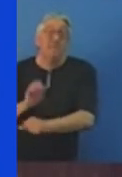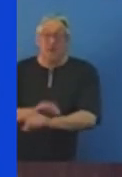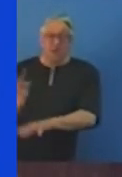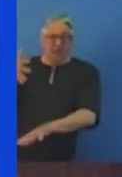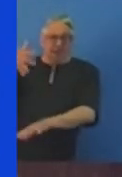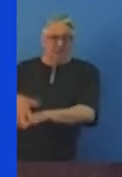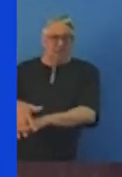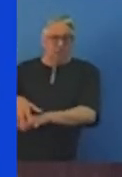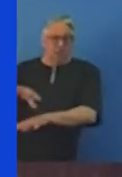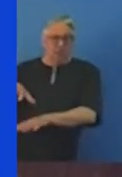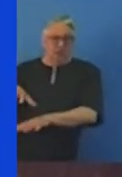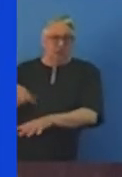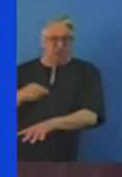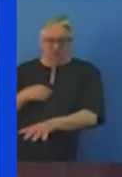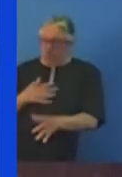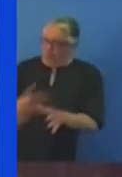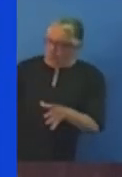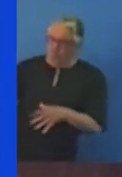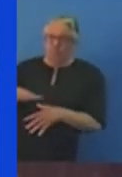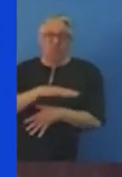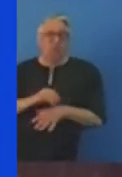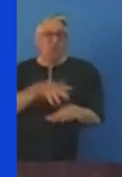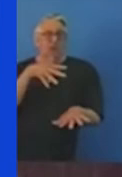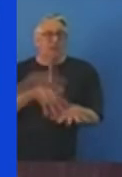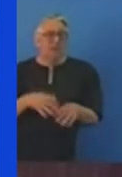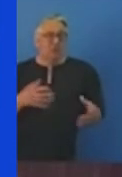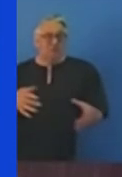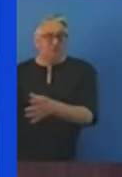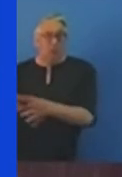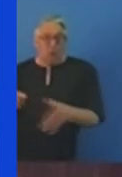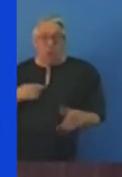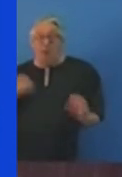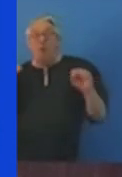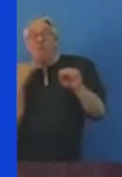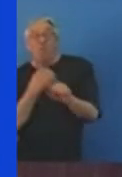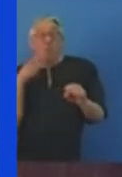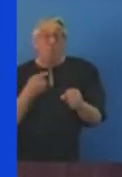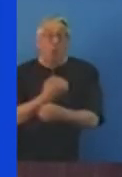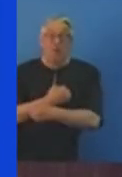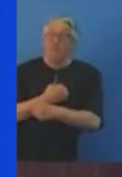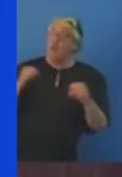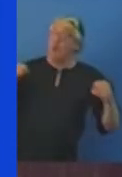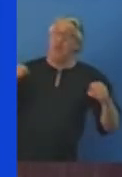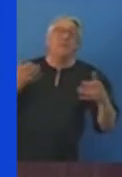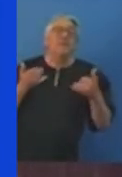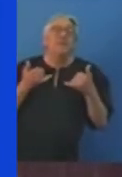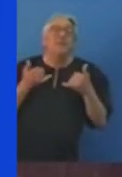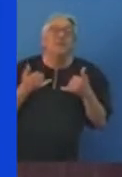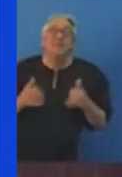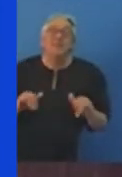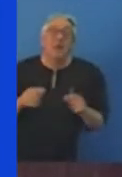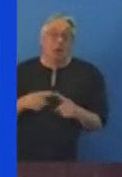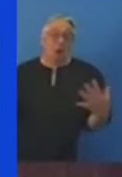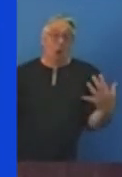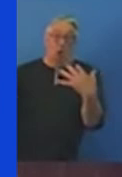qui fut partie prenante à la libération de ces États, fait toujours non seulement l'objet d'un plan d'occupation depuis plus de 100 ans, mais aussi de